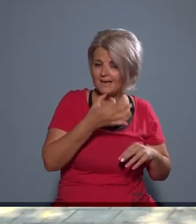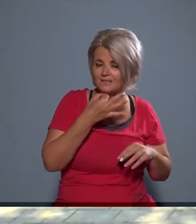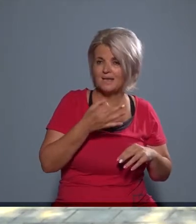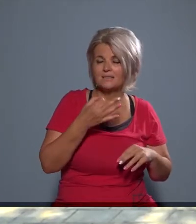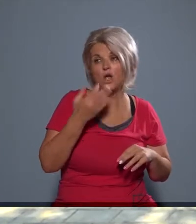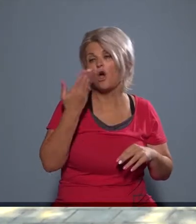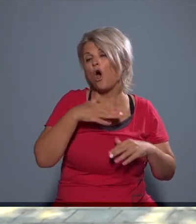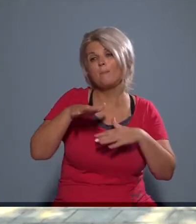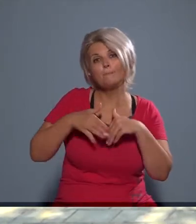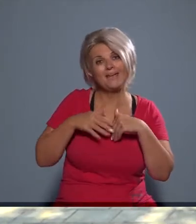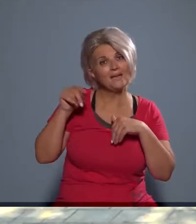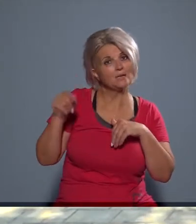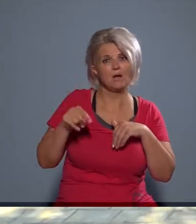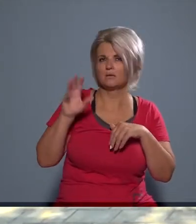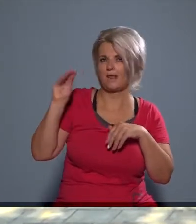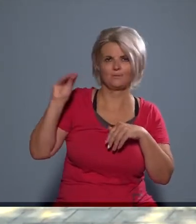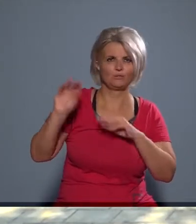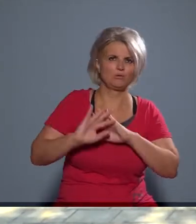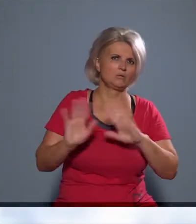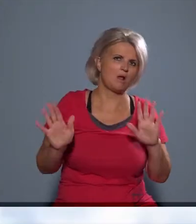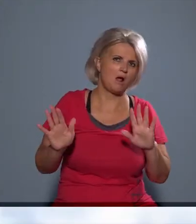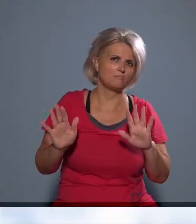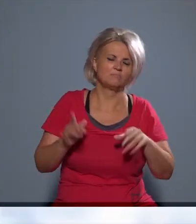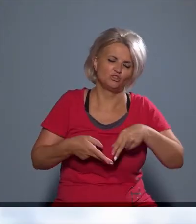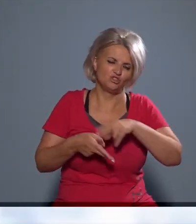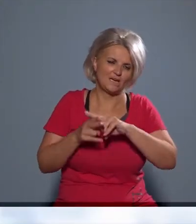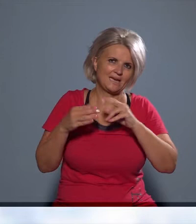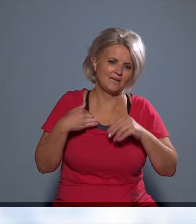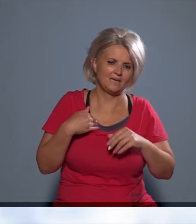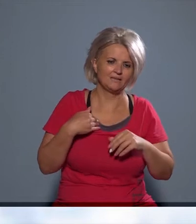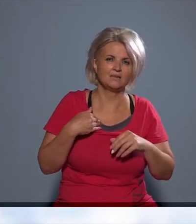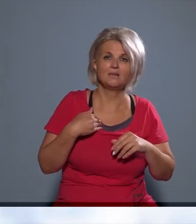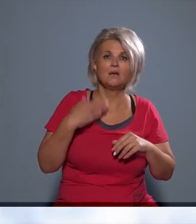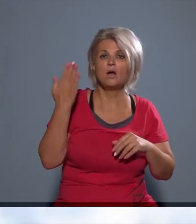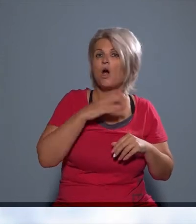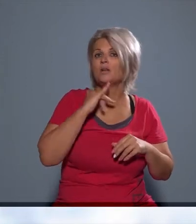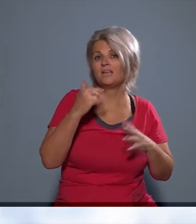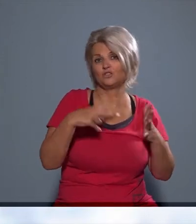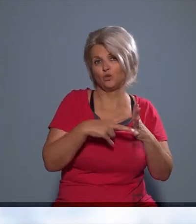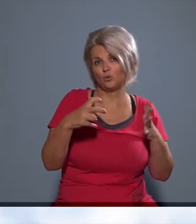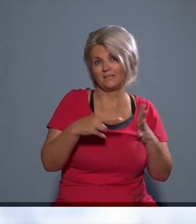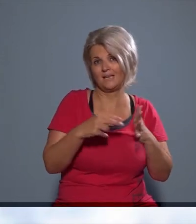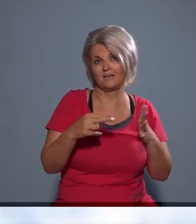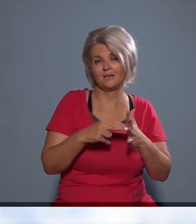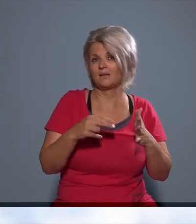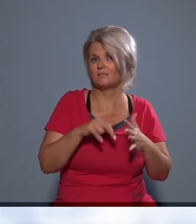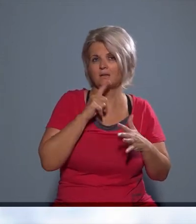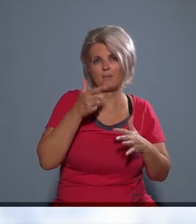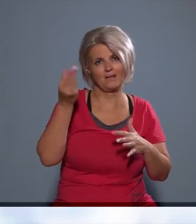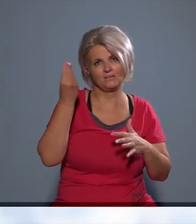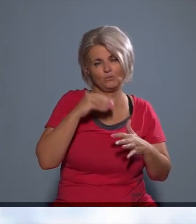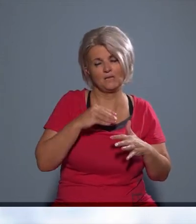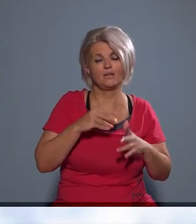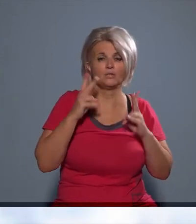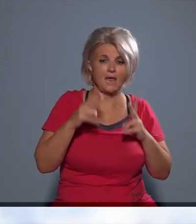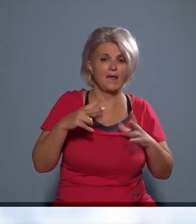sem volt kiírva az arcomra, hogy most nem, mert hát én nem is nézem le, hát akinek nincs rutinja, az nyilván nem